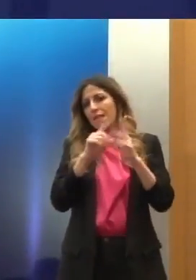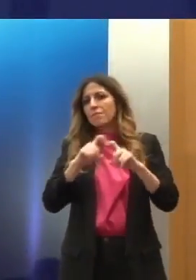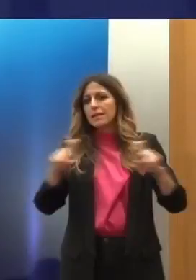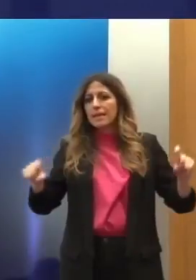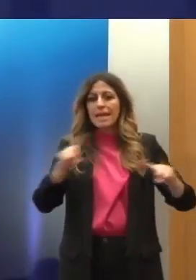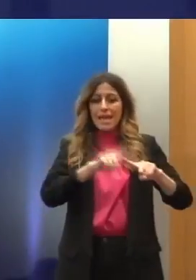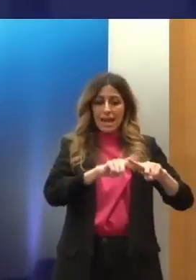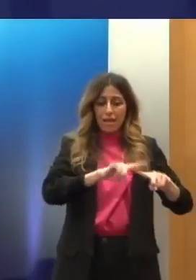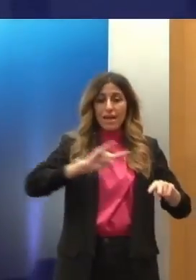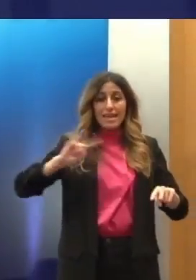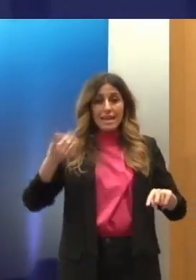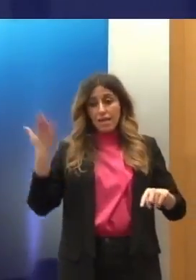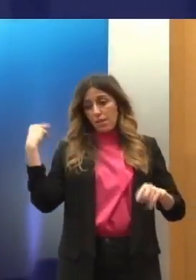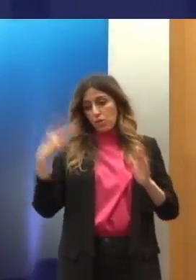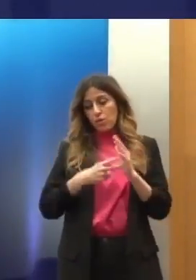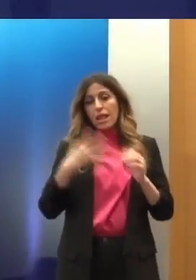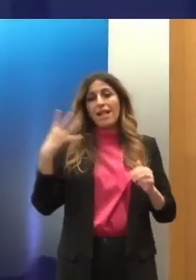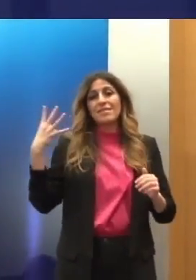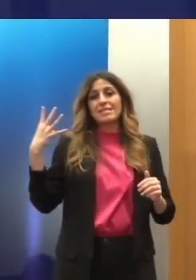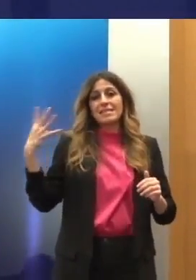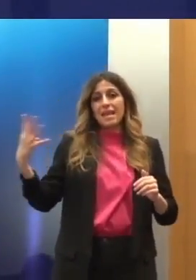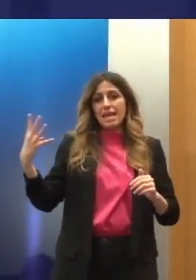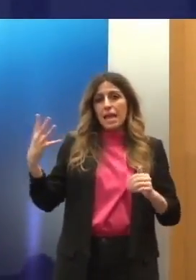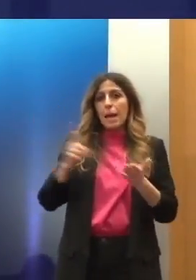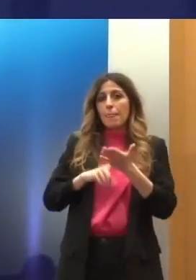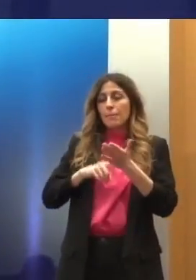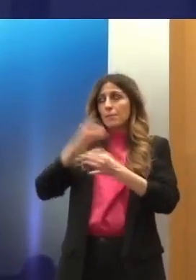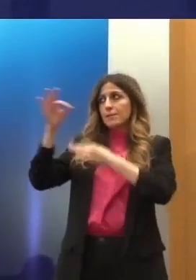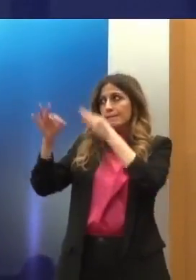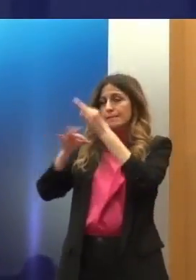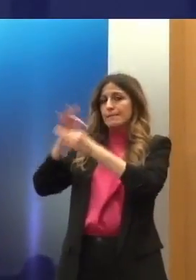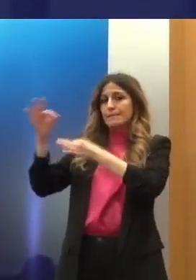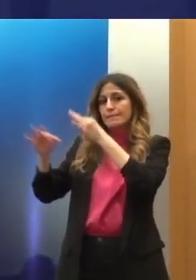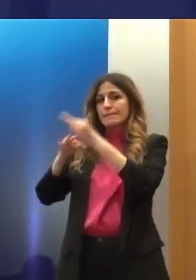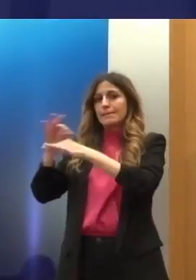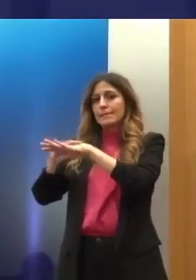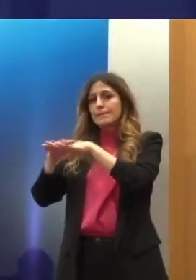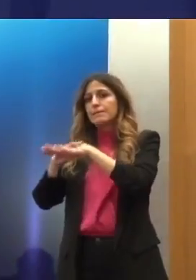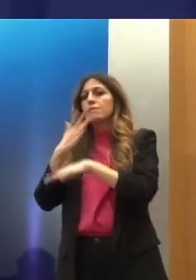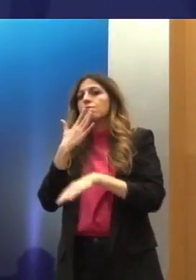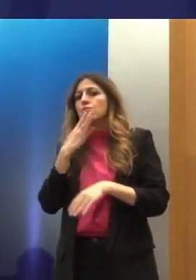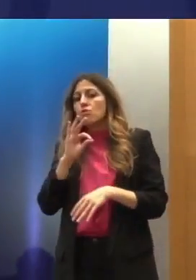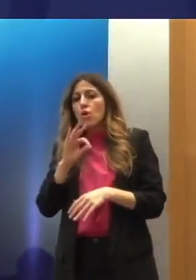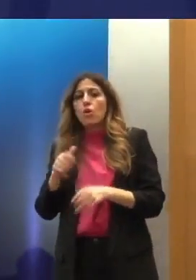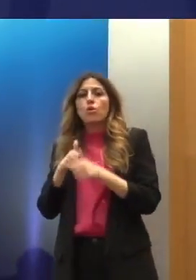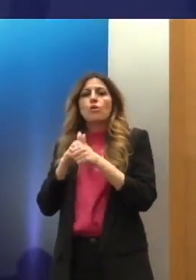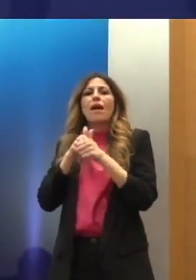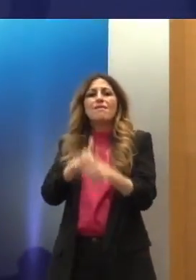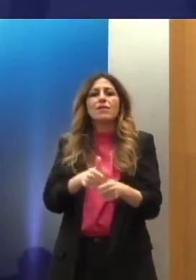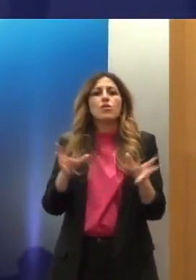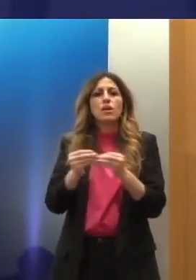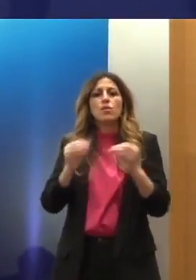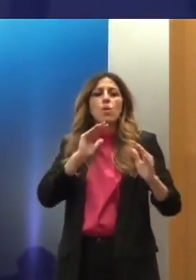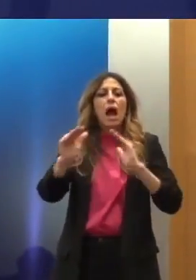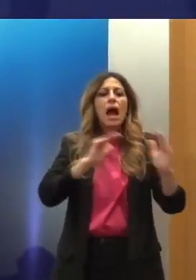είναι ήδη από το 2009 υπόλογη στην Ευρωπαϊκή Ένωση για μη εφαρμογή συνθηκών υποδοχής ετούντων άσυλων, σε μια διαρκή